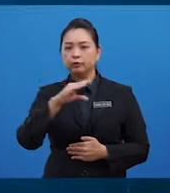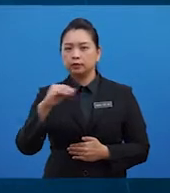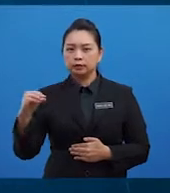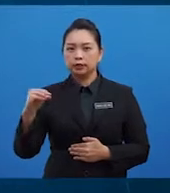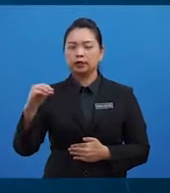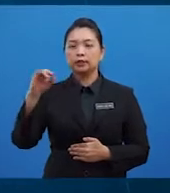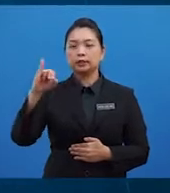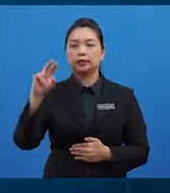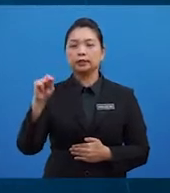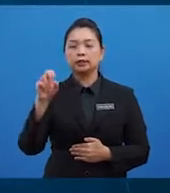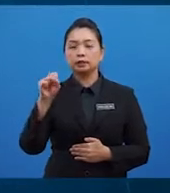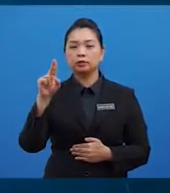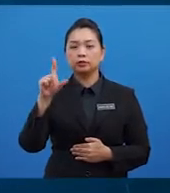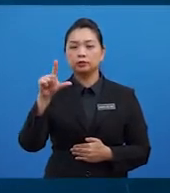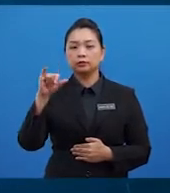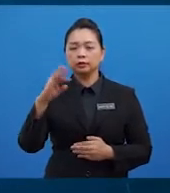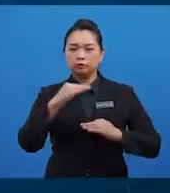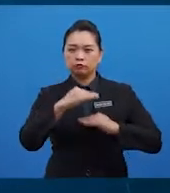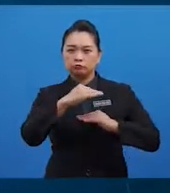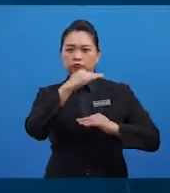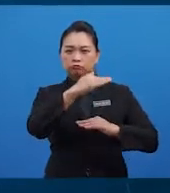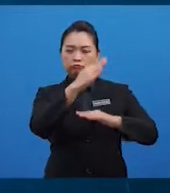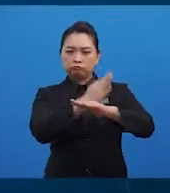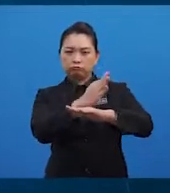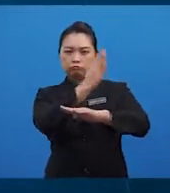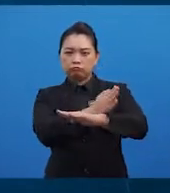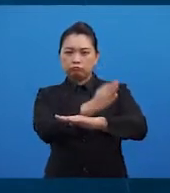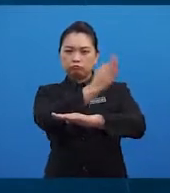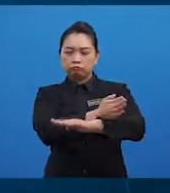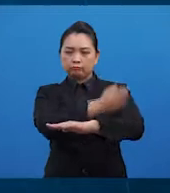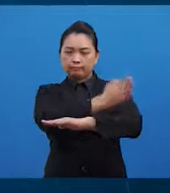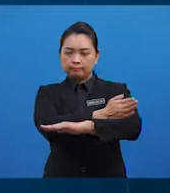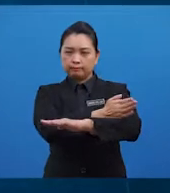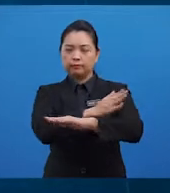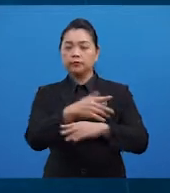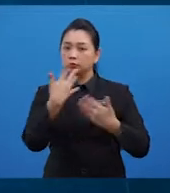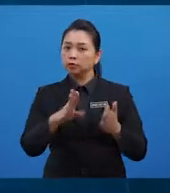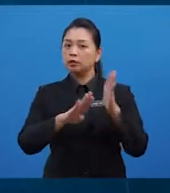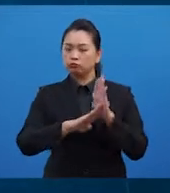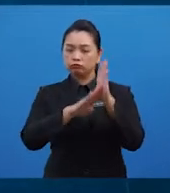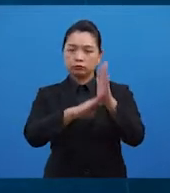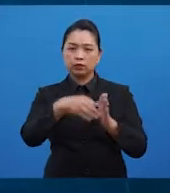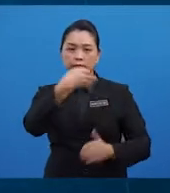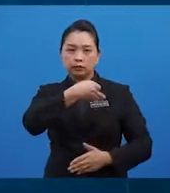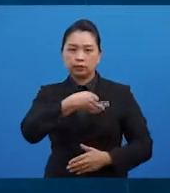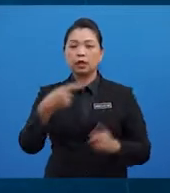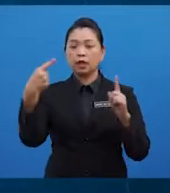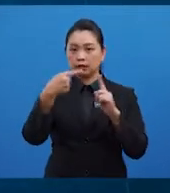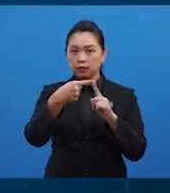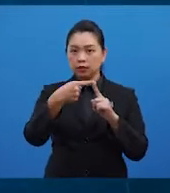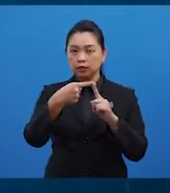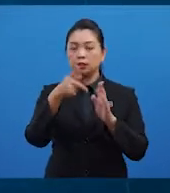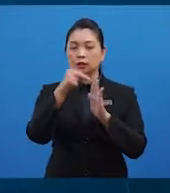secara berperingkat dan telah terbukti bermanfaat kepada kesihatan termaksudlah